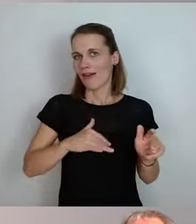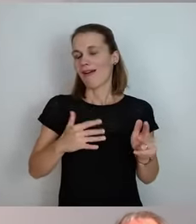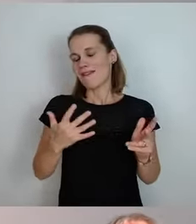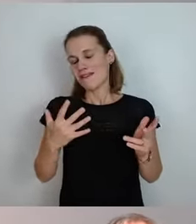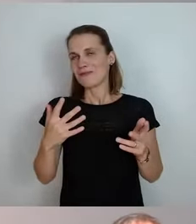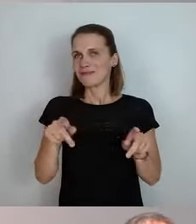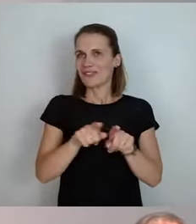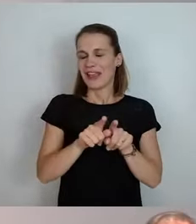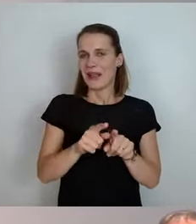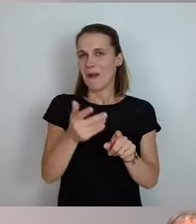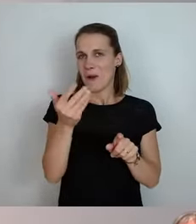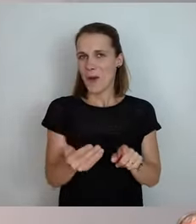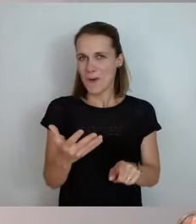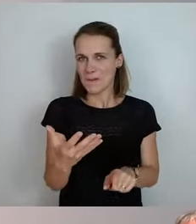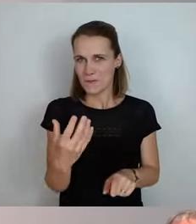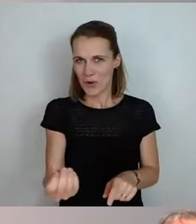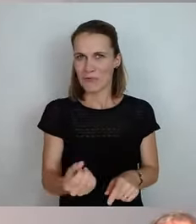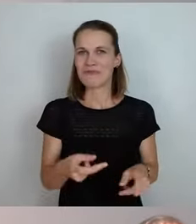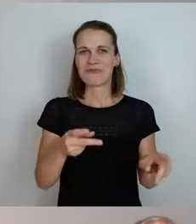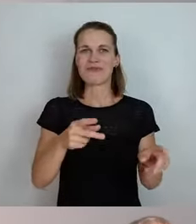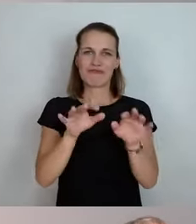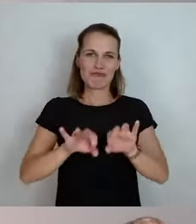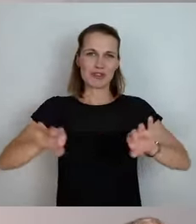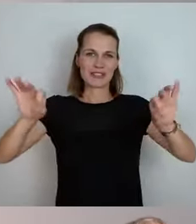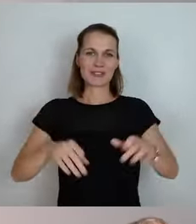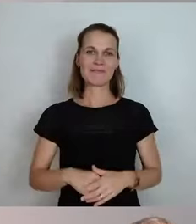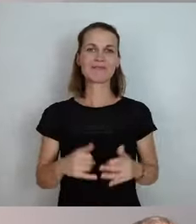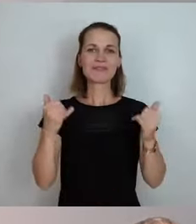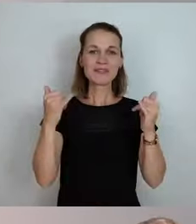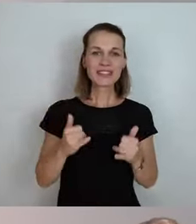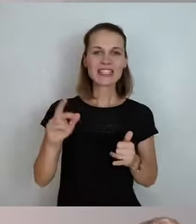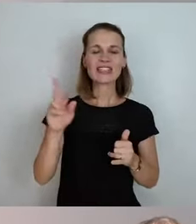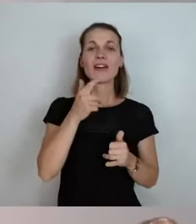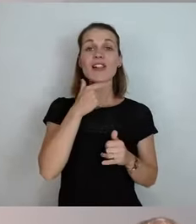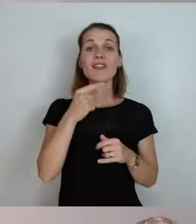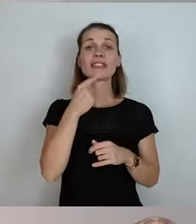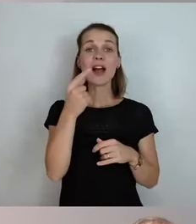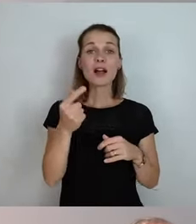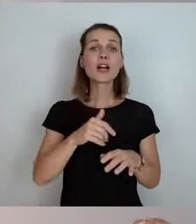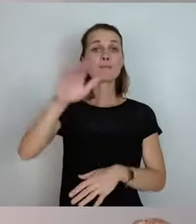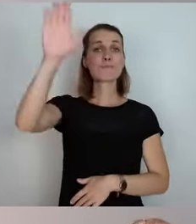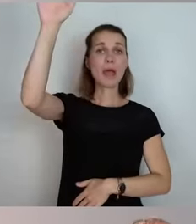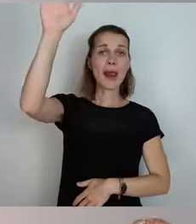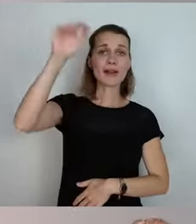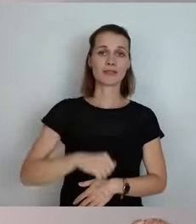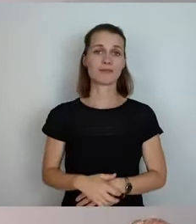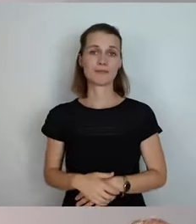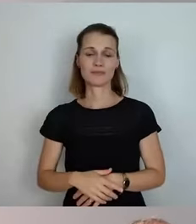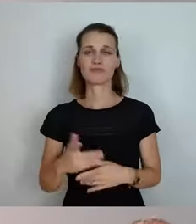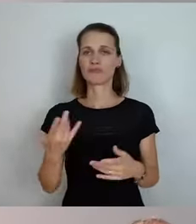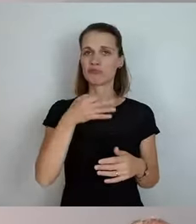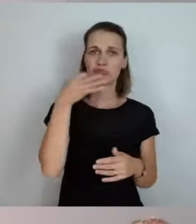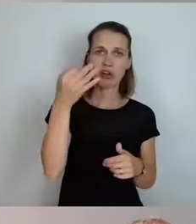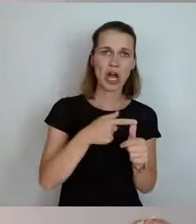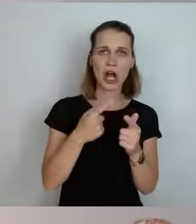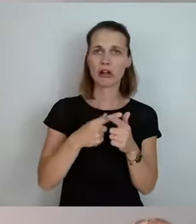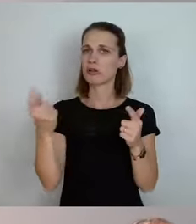So, jetzt bitte ich Sie einfach um Handzeichen für eine Wortmeldung, für eine Frage oder für eine Anregung für uns, für die Diskussion.